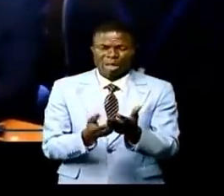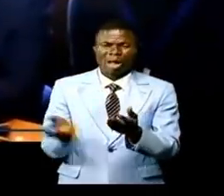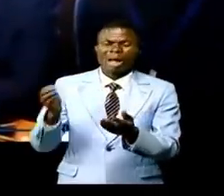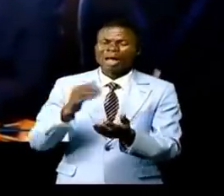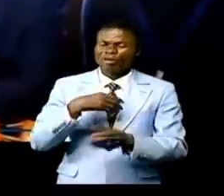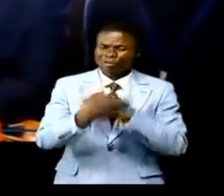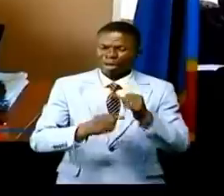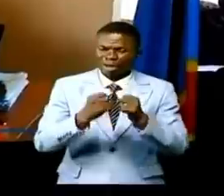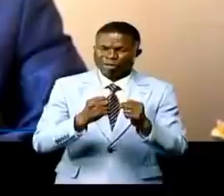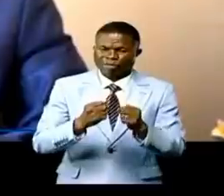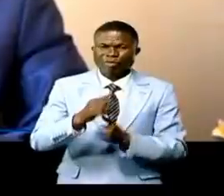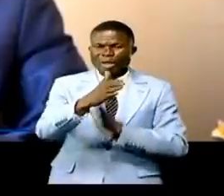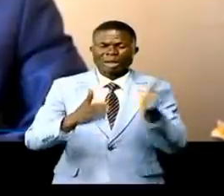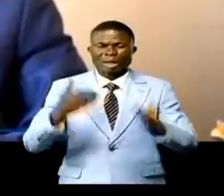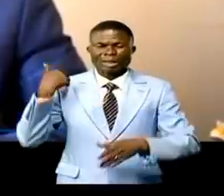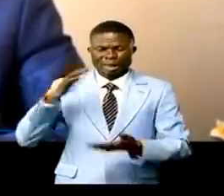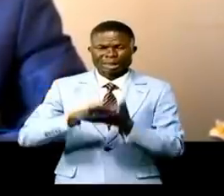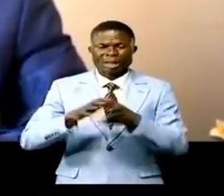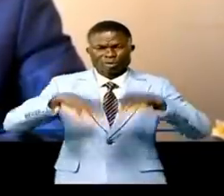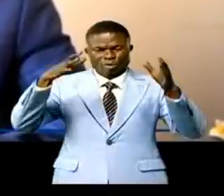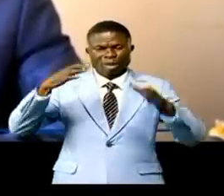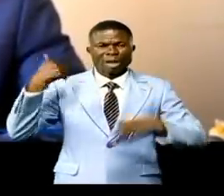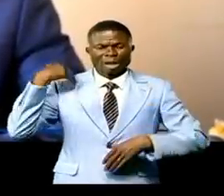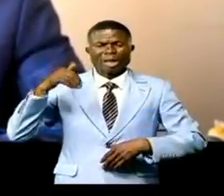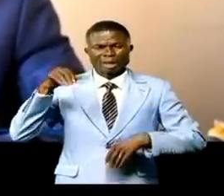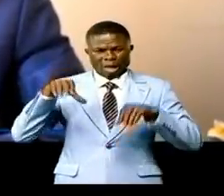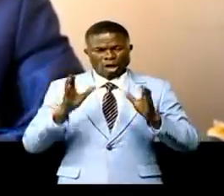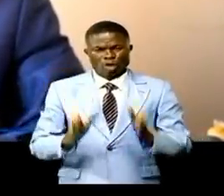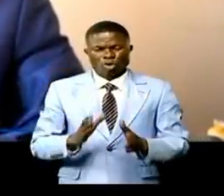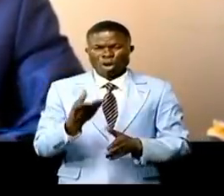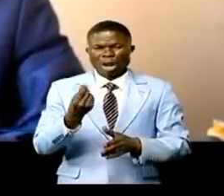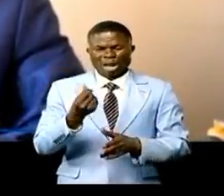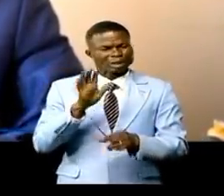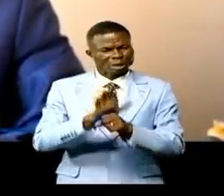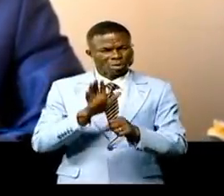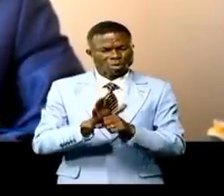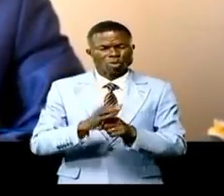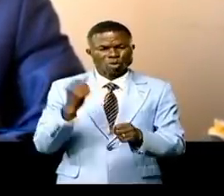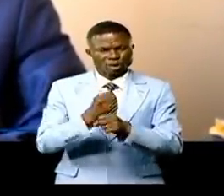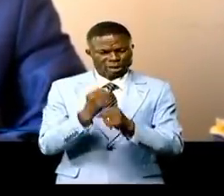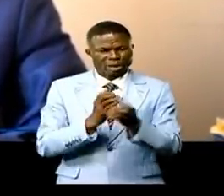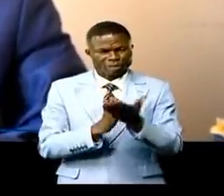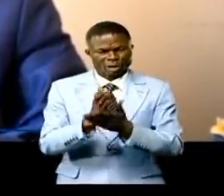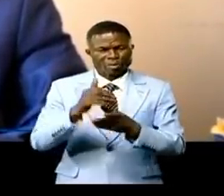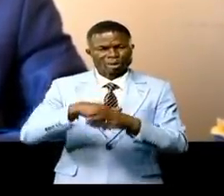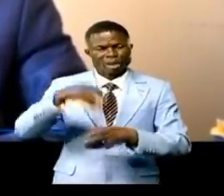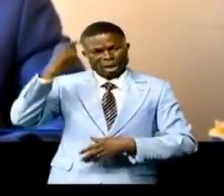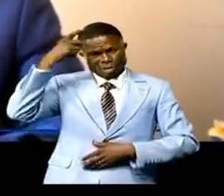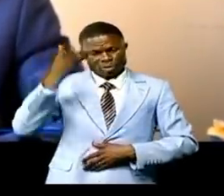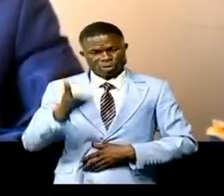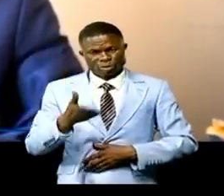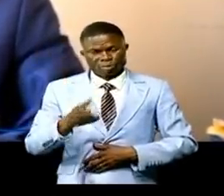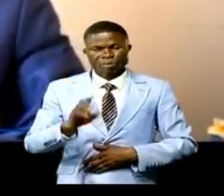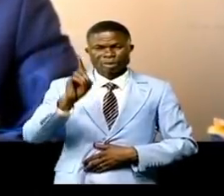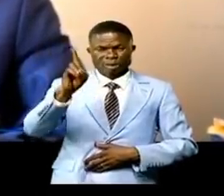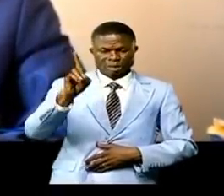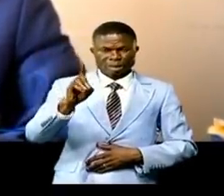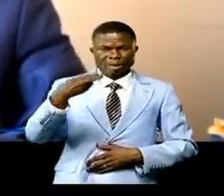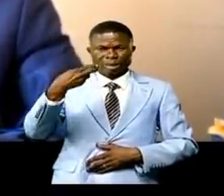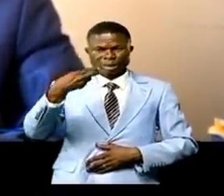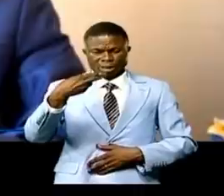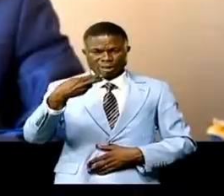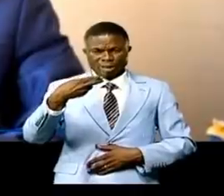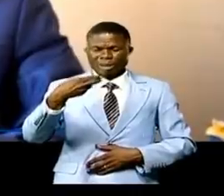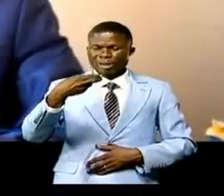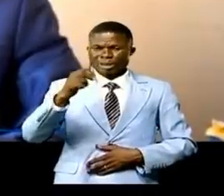les recettes pour permettre à l'Etat congolais d'avoir le moyen de sa politique. Puisque pour la Dégirade à la